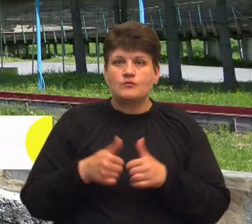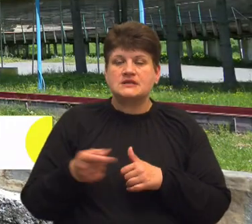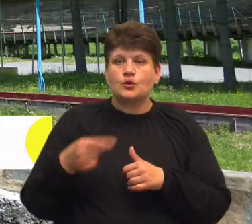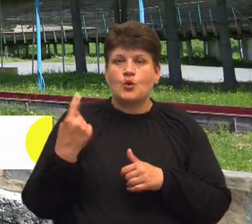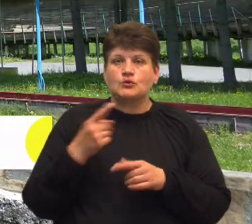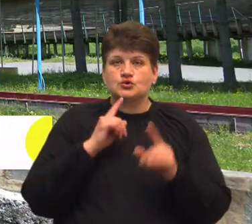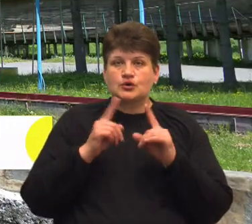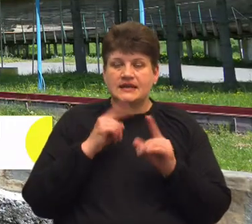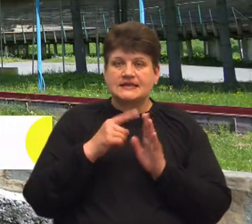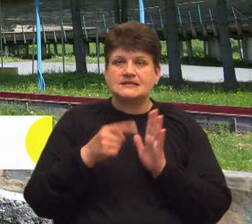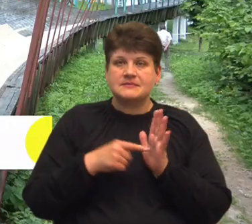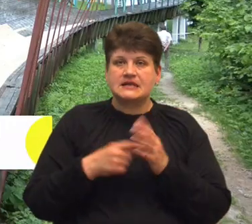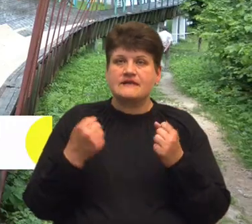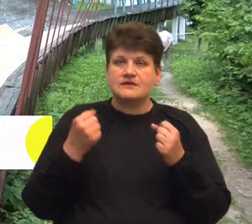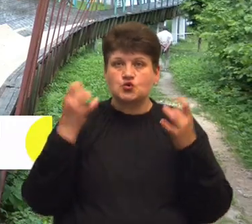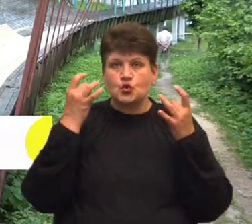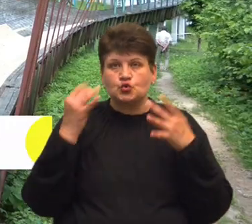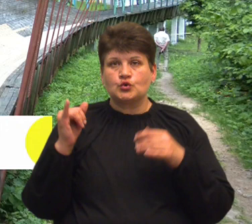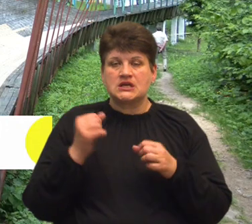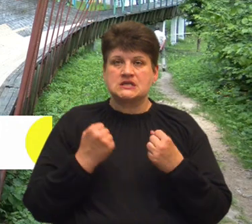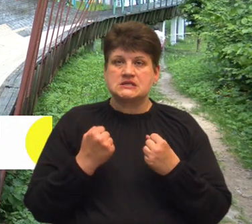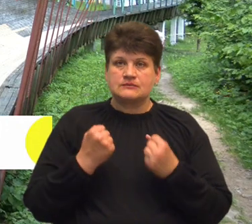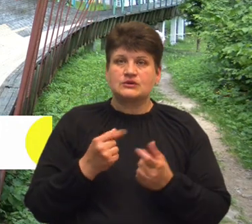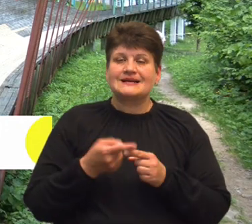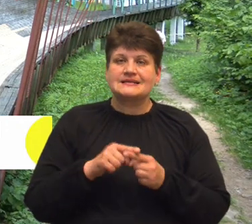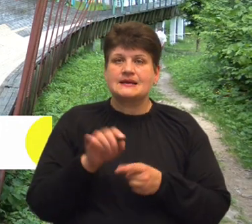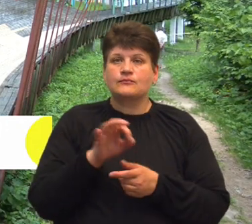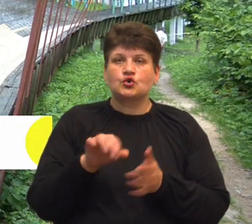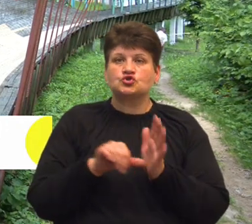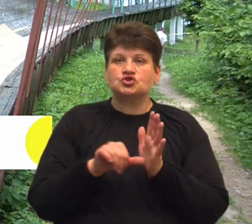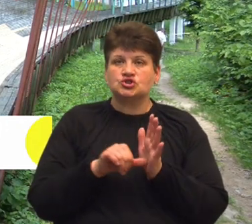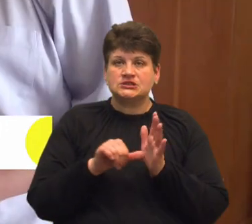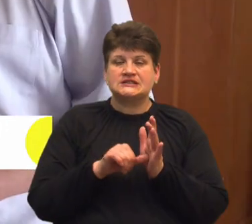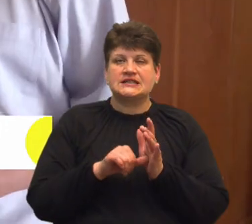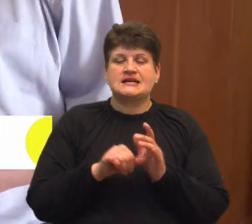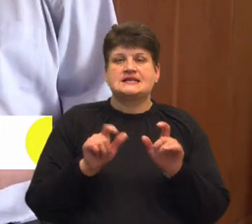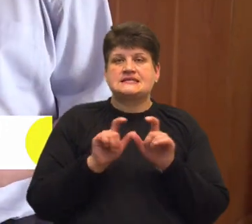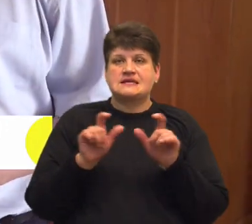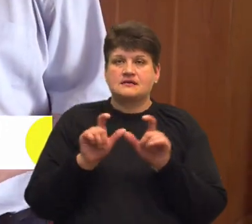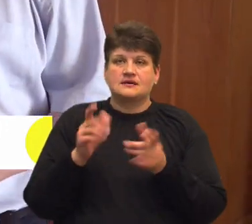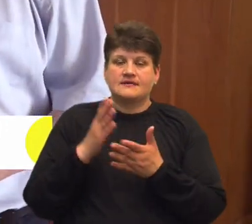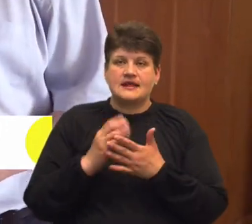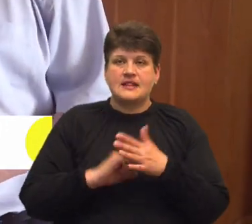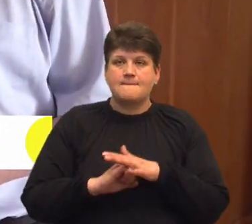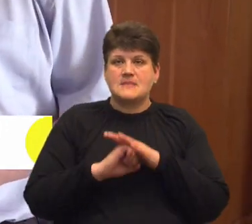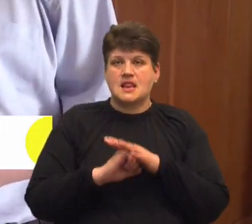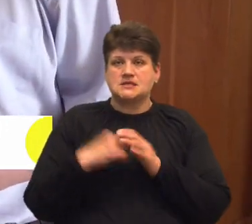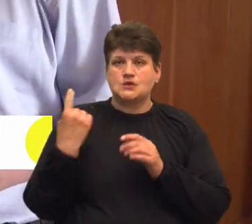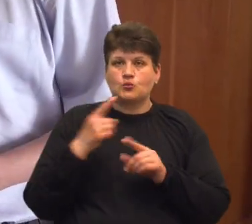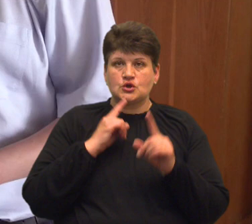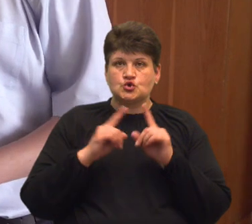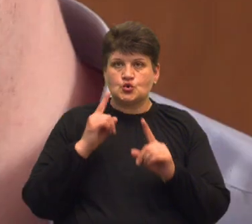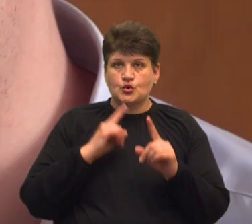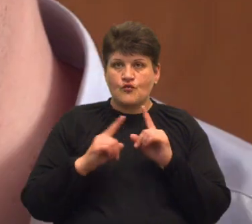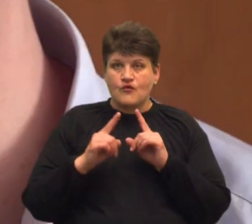питань фізичної культури і спорту. Йдеться про шість закладів, які перебувають на балансі обласної ради, каже голова цієї комісії Володимир Мисик.